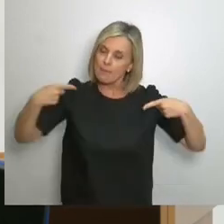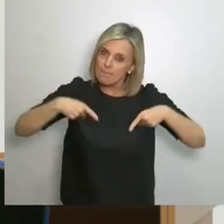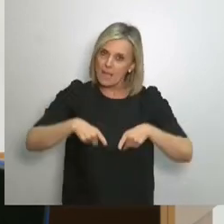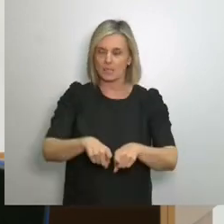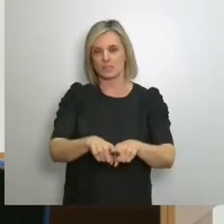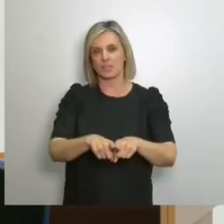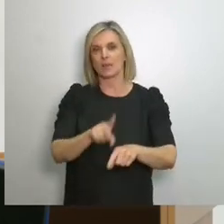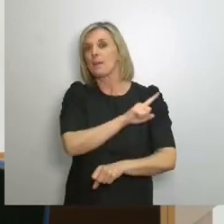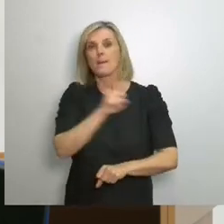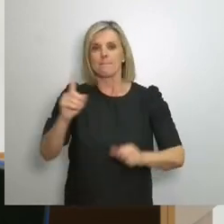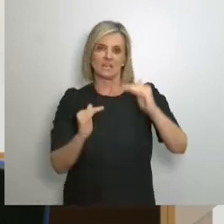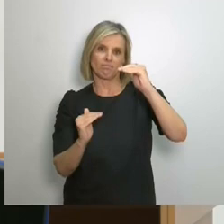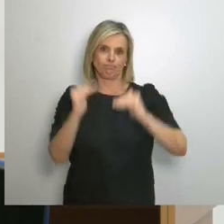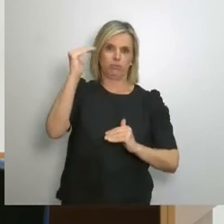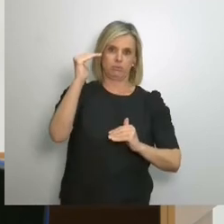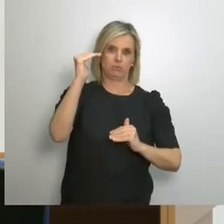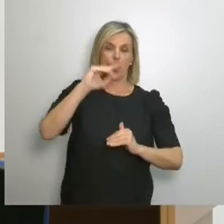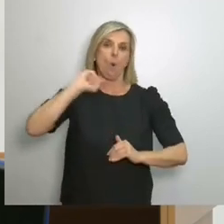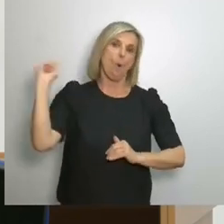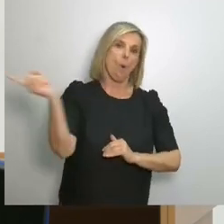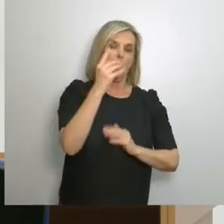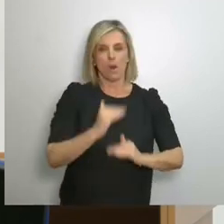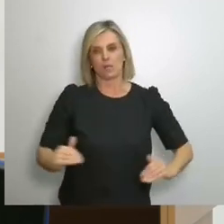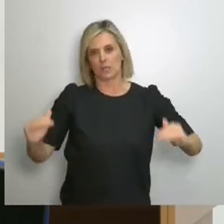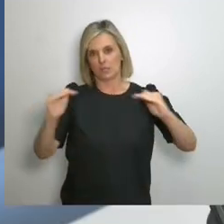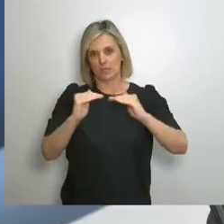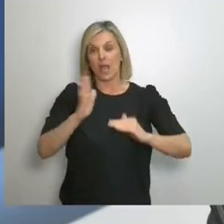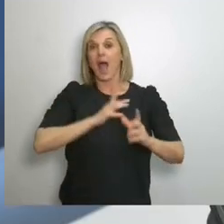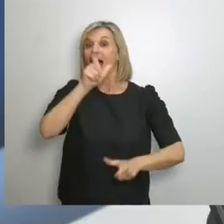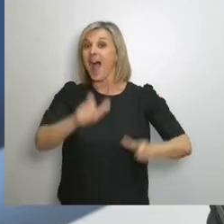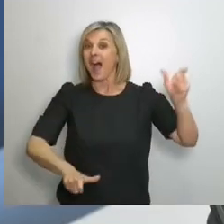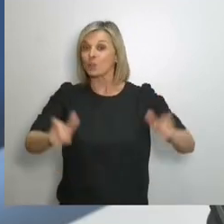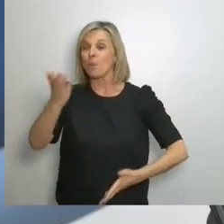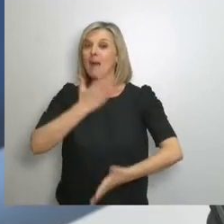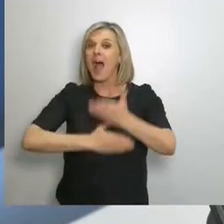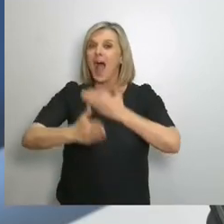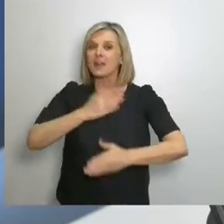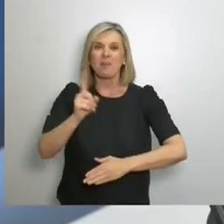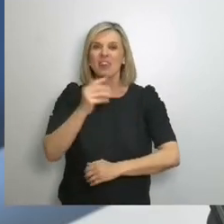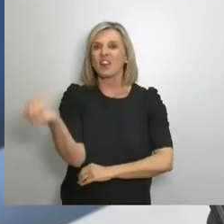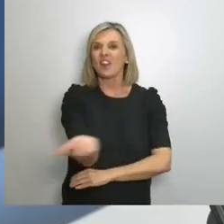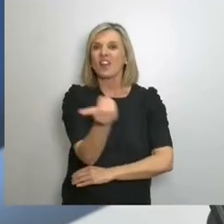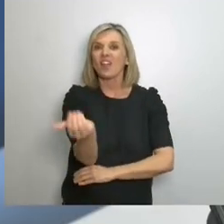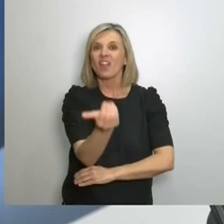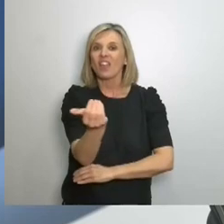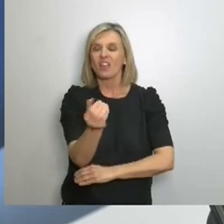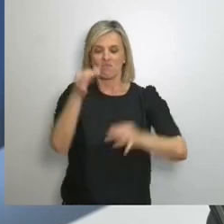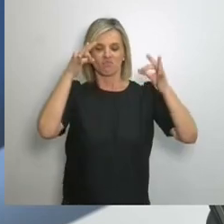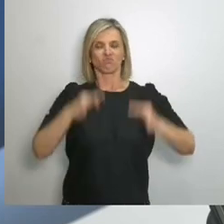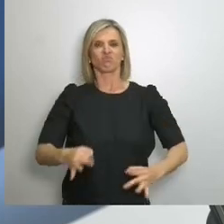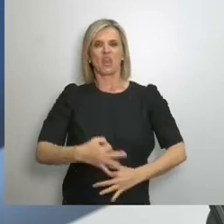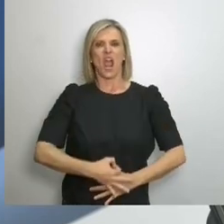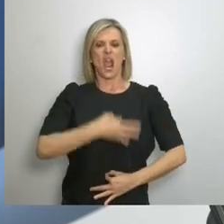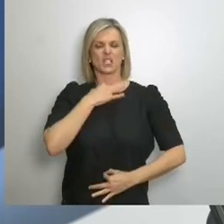πάψουν οι κοινωνικές ανισότητες Τα άτομα με αναπηρία δεν είναι επέτες Είναι άτομα με